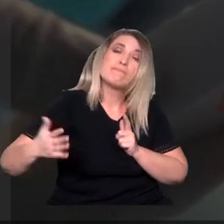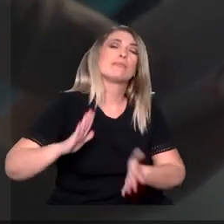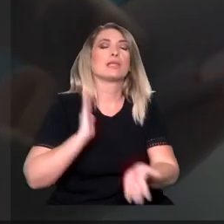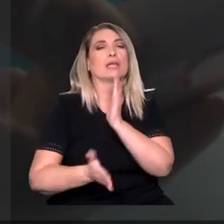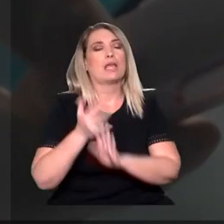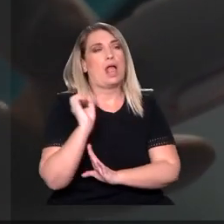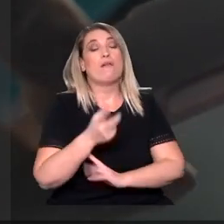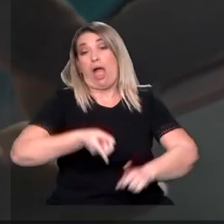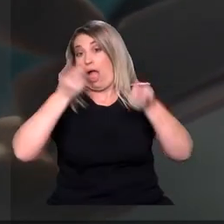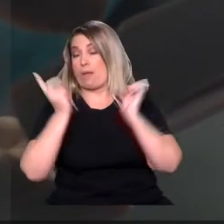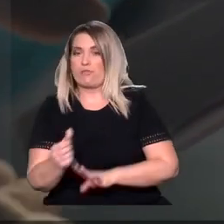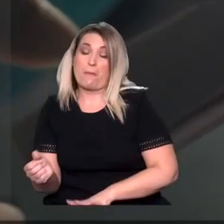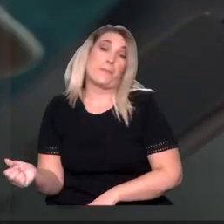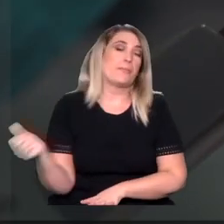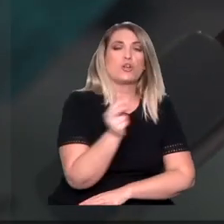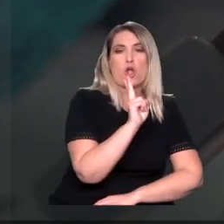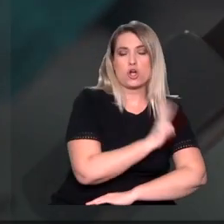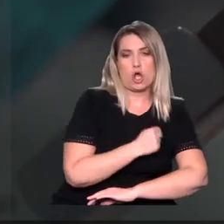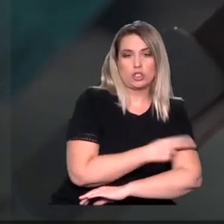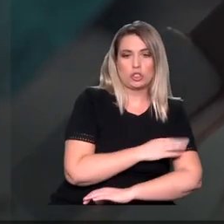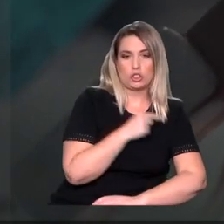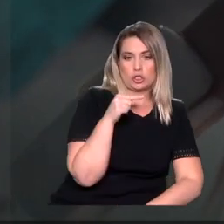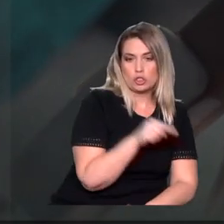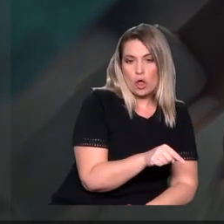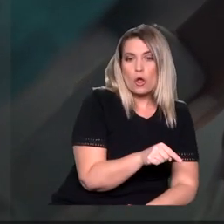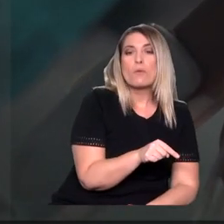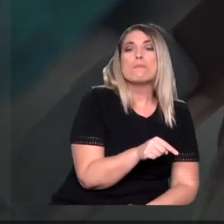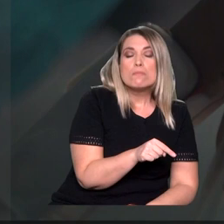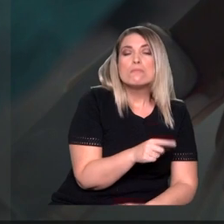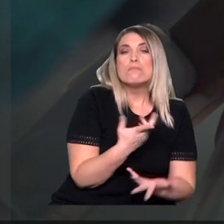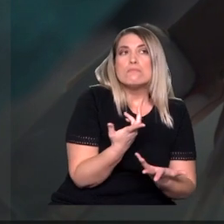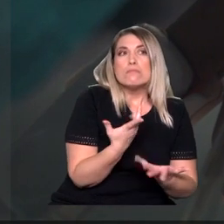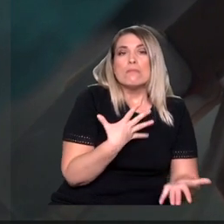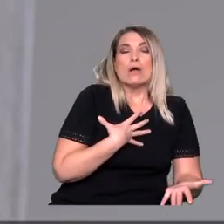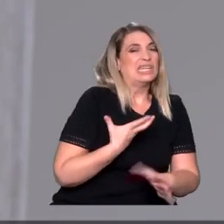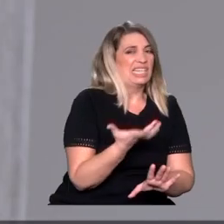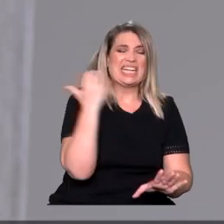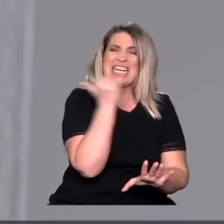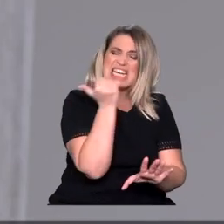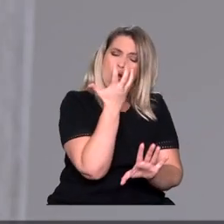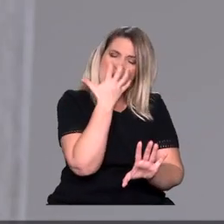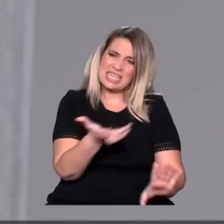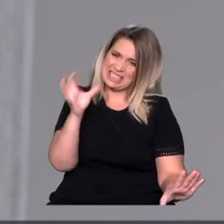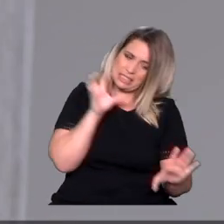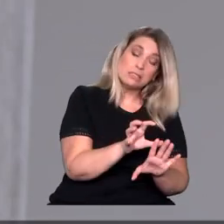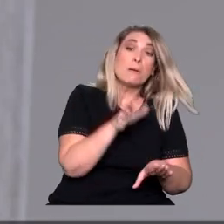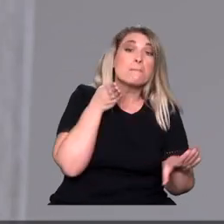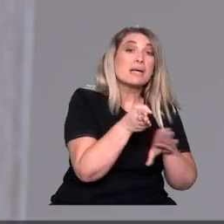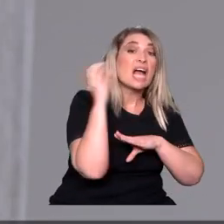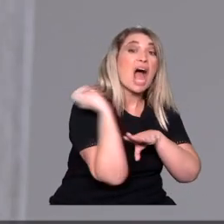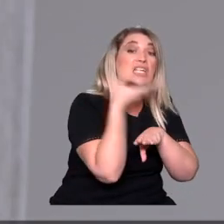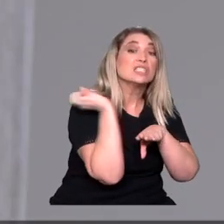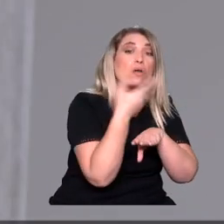κατά την επιστροφή από τον αεροδιάδρομο προς το νοσοκομείο, κατάσταση του πεθαρό μου επιδυνώθηκε. Το διασωληνώσαν μέσα στο ΕΚΑΒ,